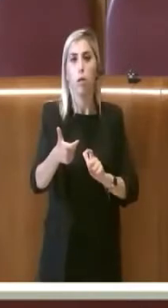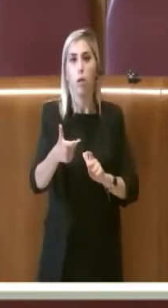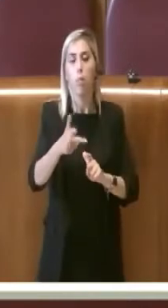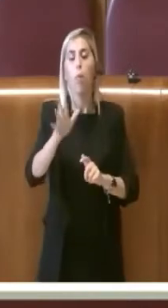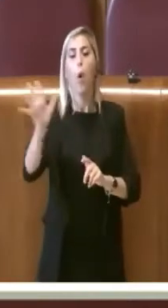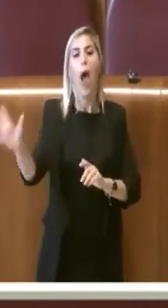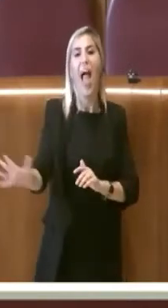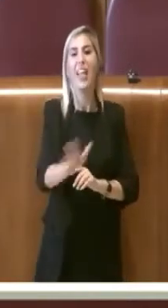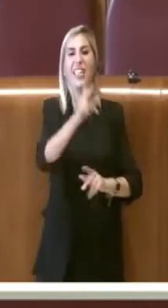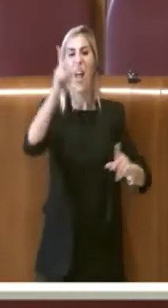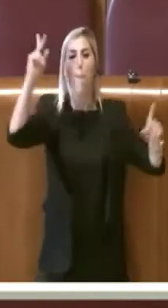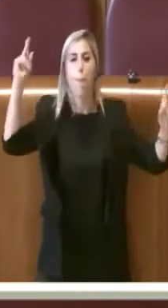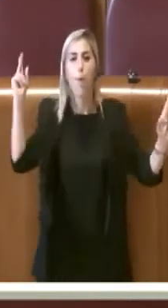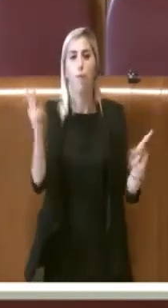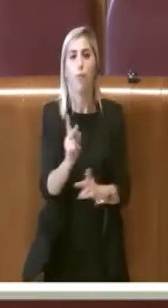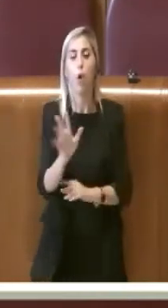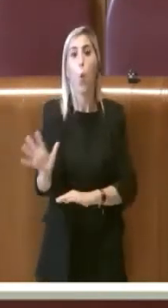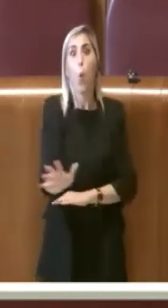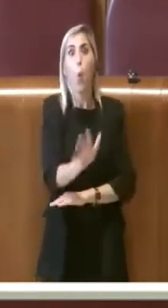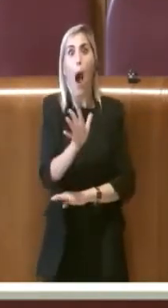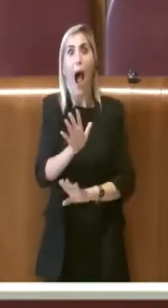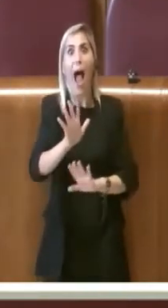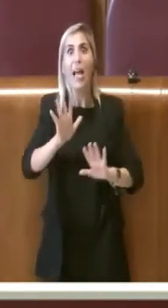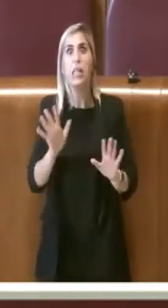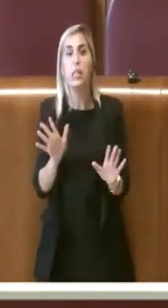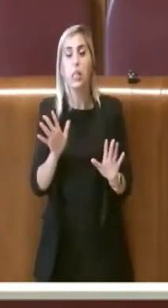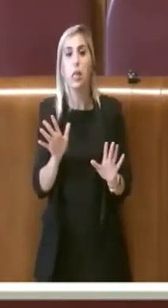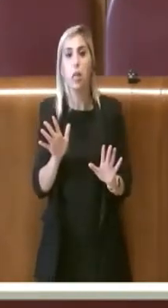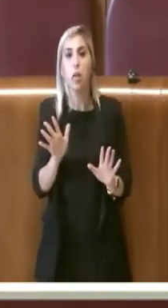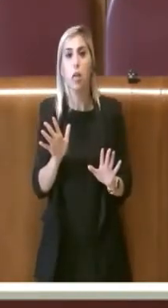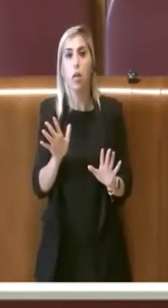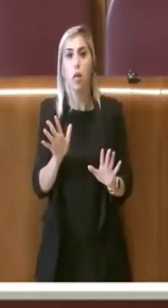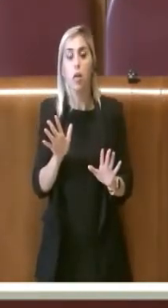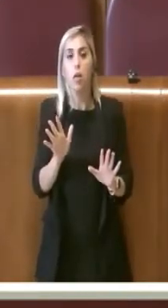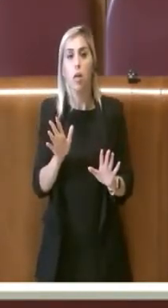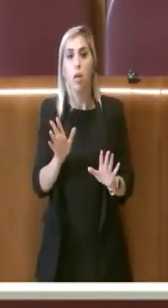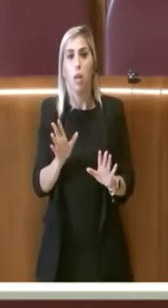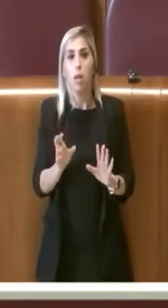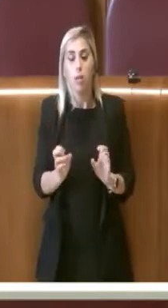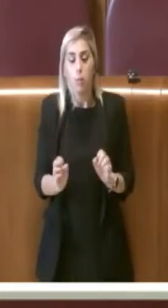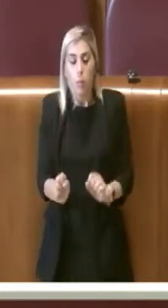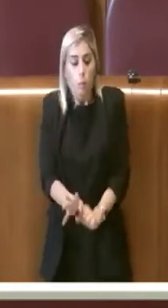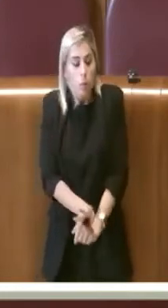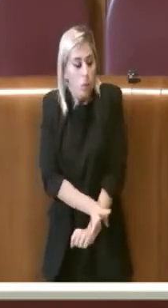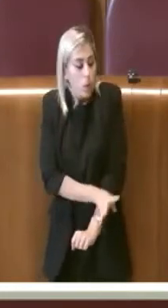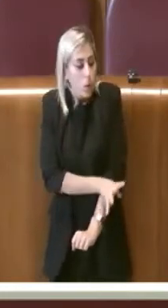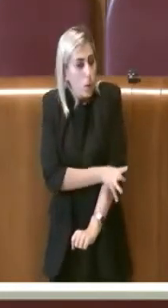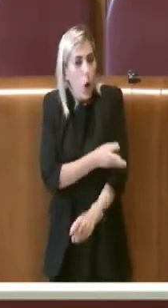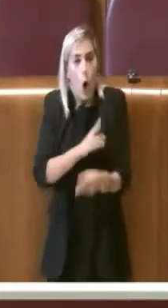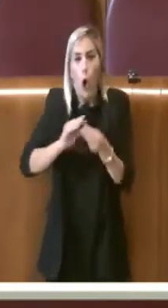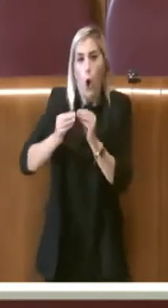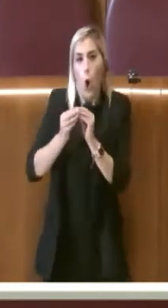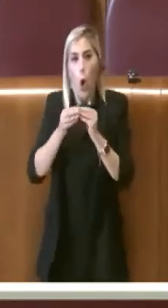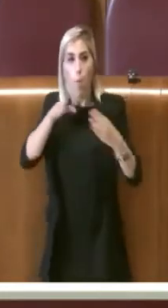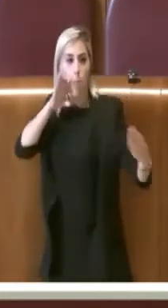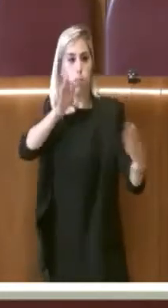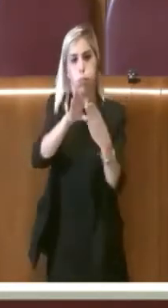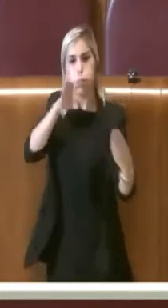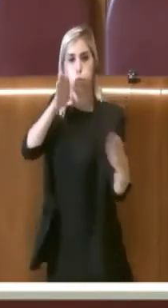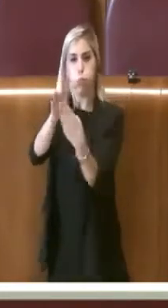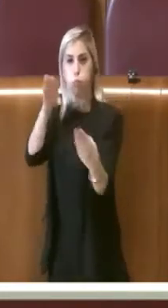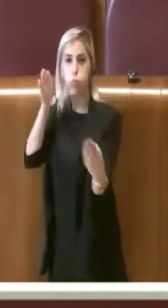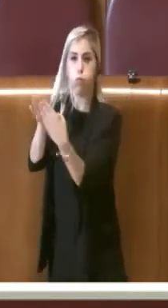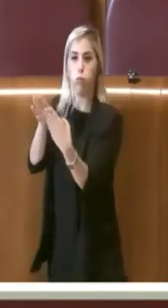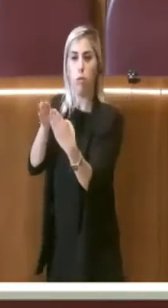esempio. È quasi emozionante la modalità come hanno affrontato